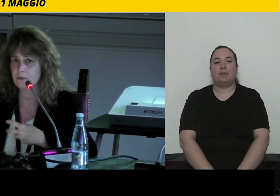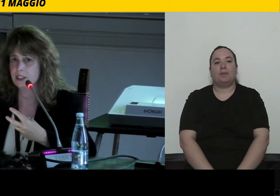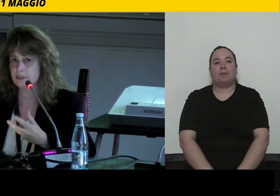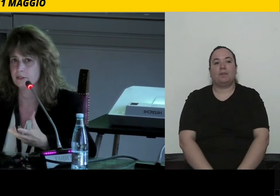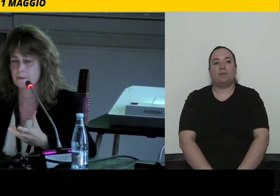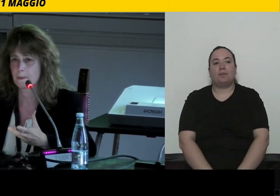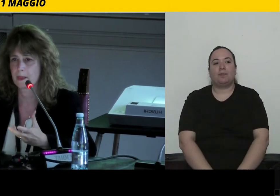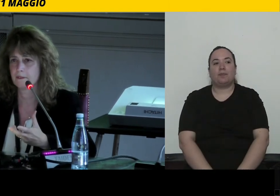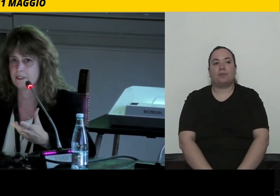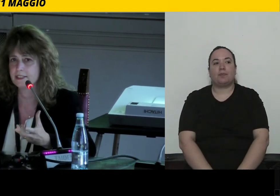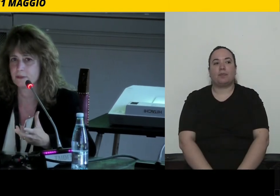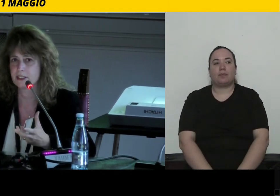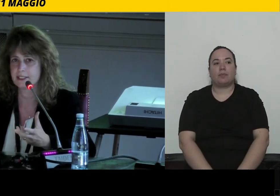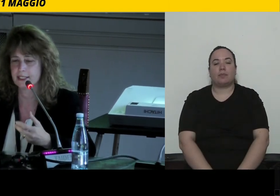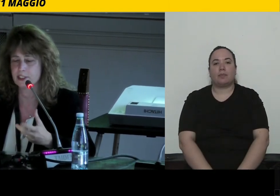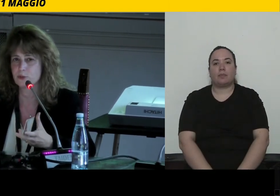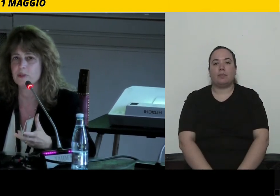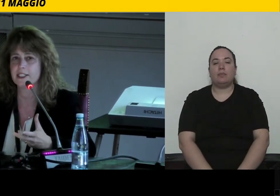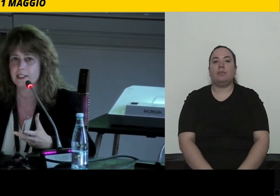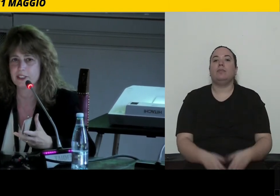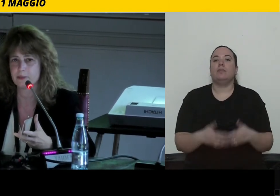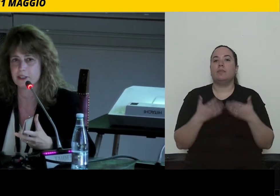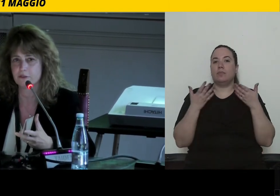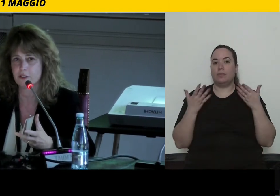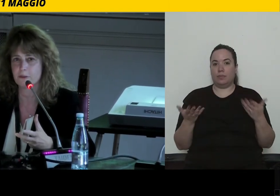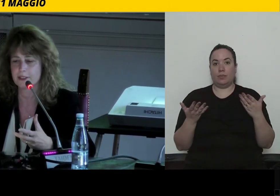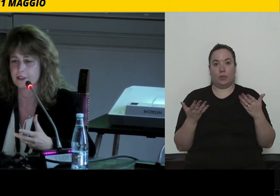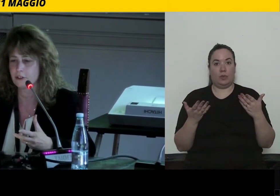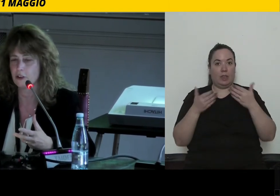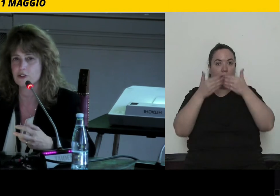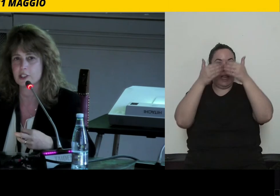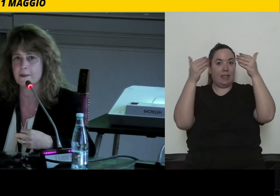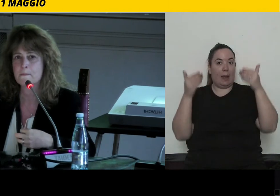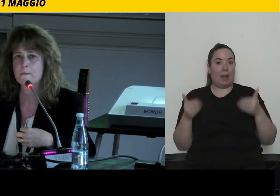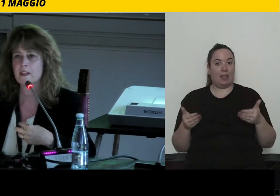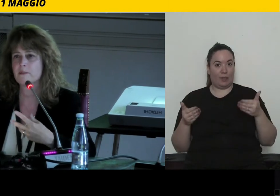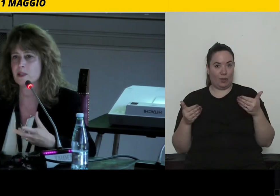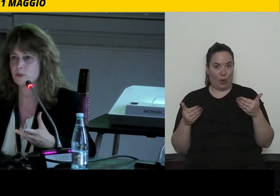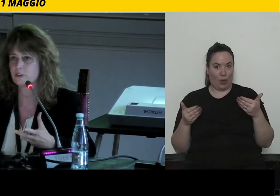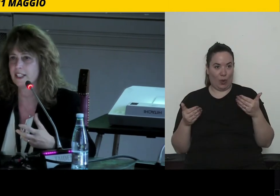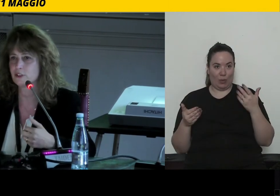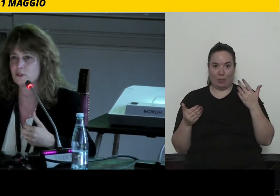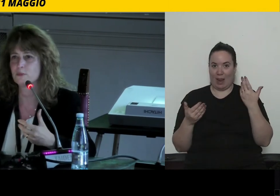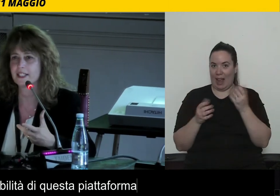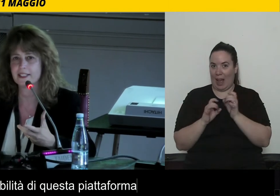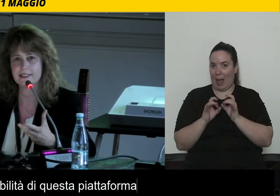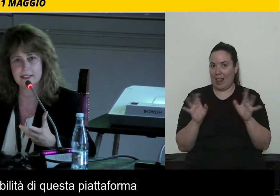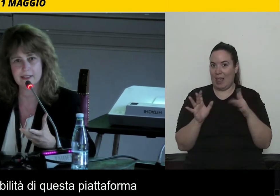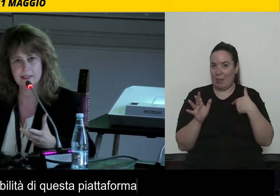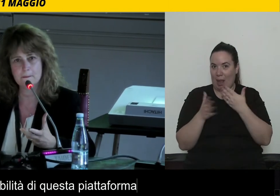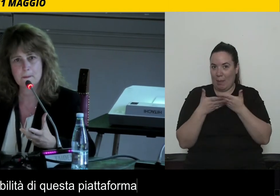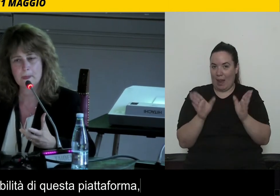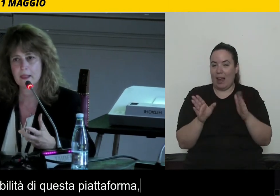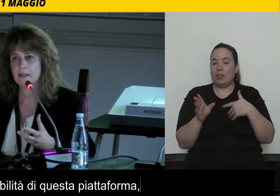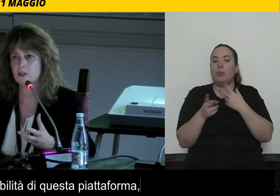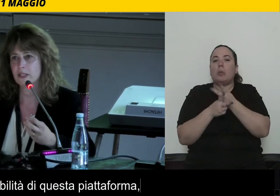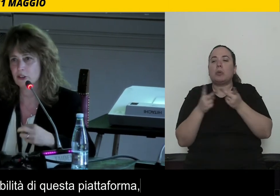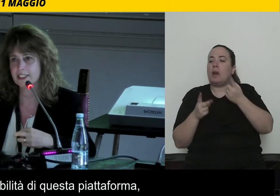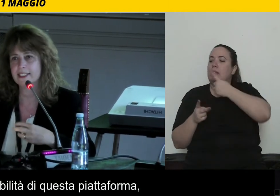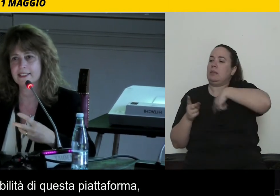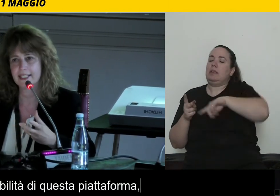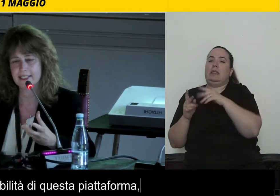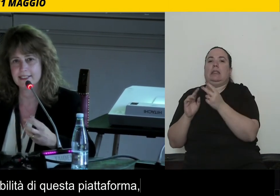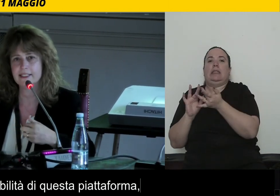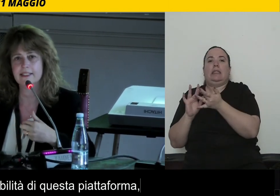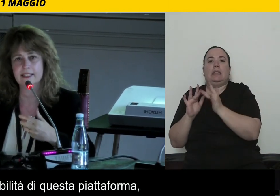Quindi, vista la disponibilità di questa piattaforma tecnologica, abbiamo provato a sviluppare dei siti, o